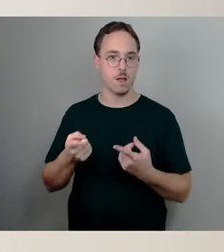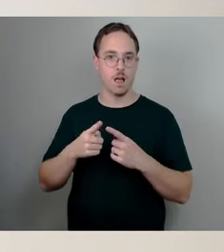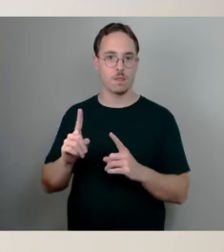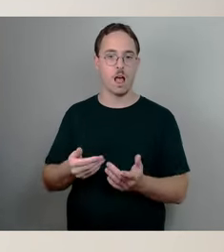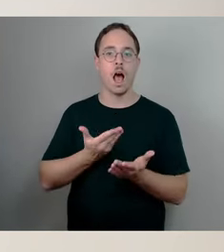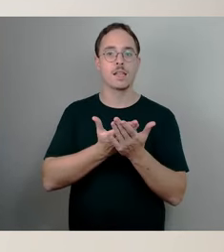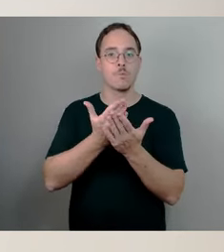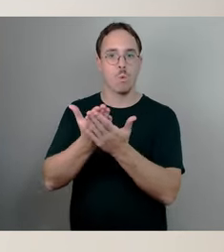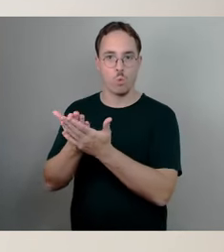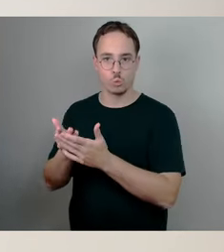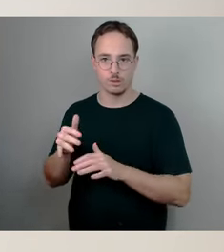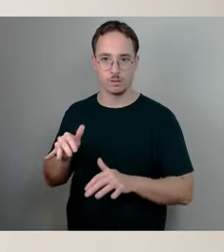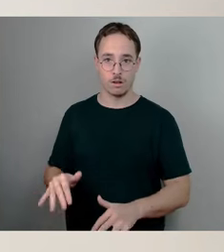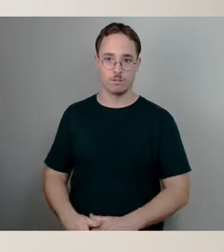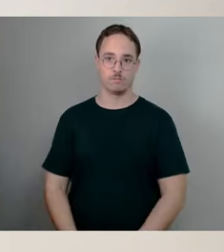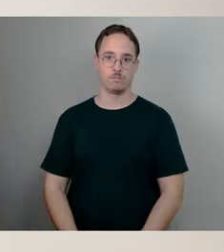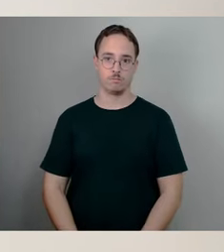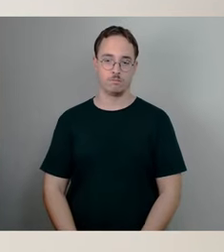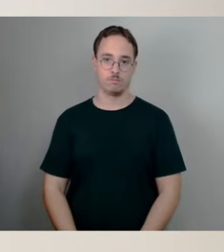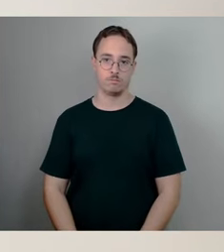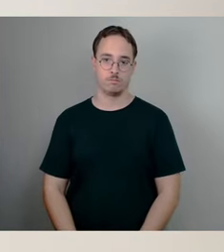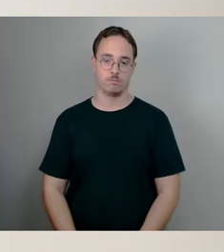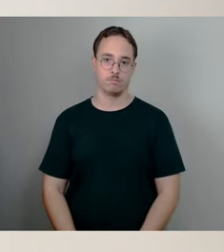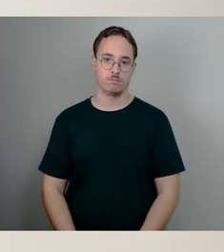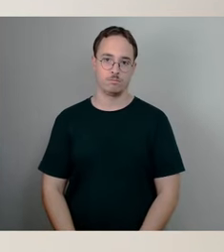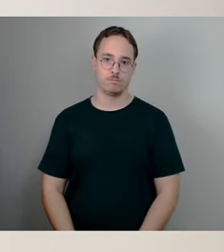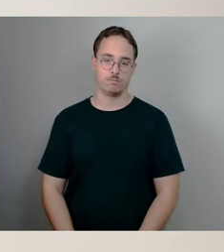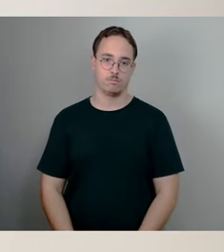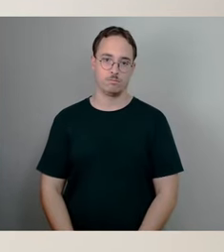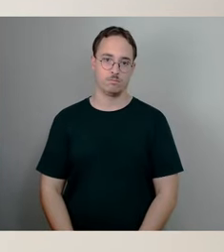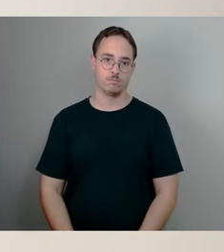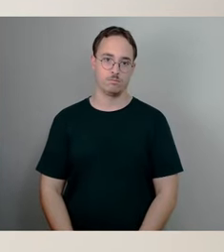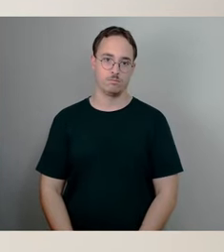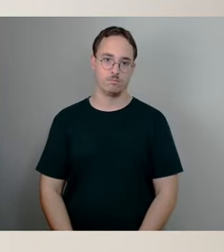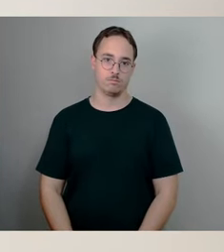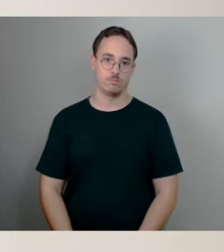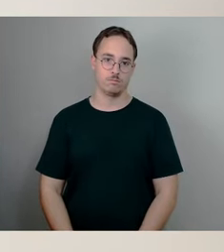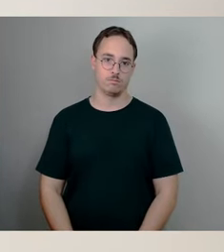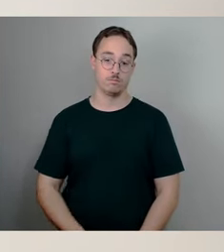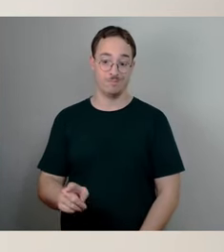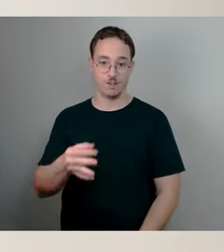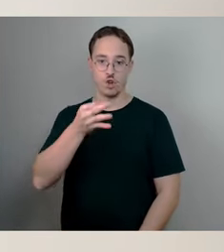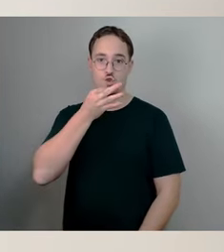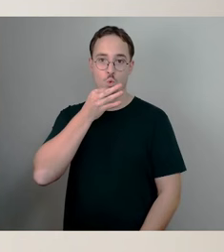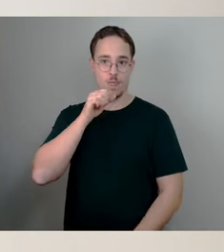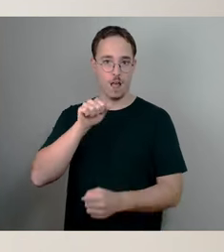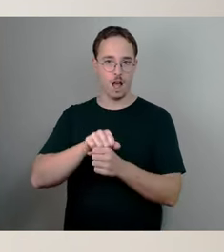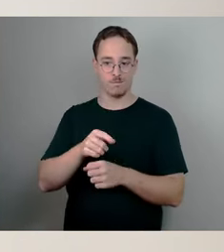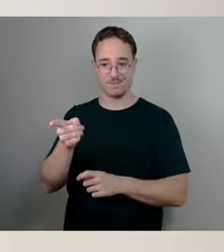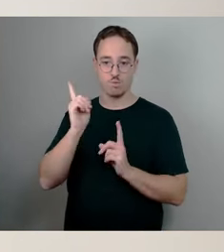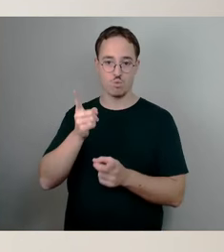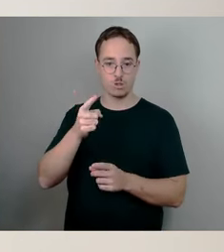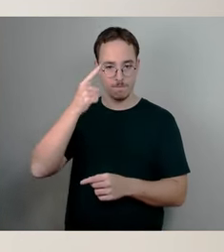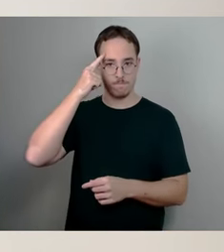Meinung des Jugendamtes. Und da ist, glaube ich, auch keine Kritik daran zu üben, dass das Jugendamt eine Meinung haben muss. Sonst können wir ja